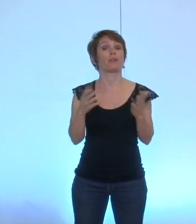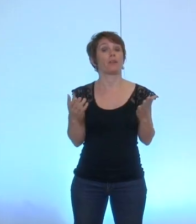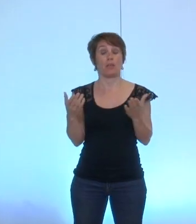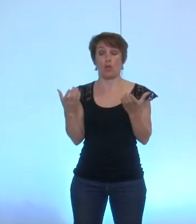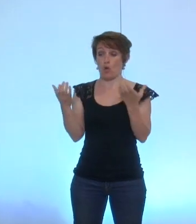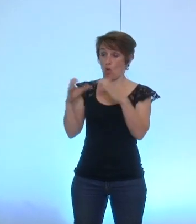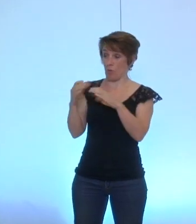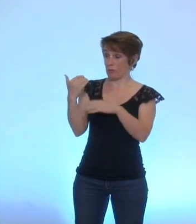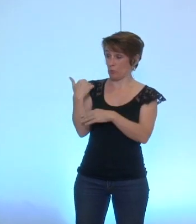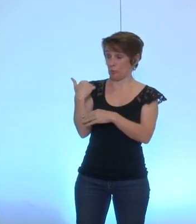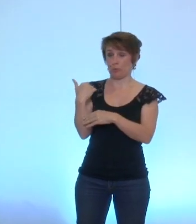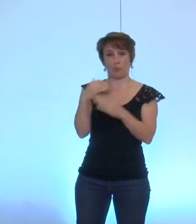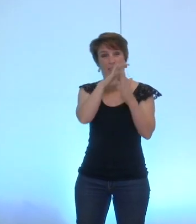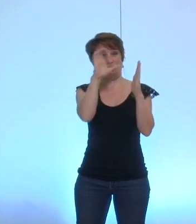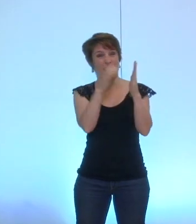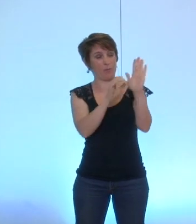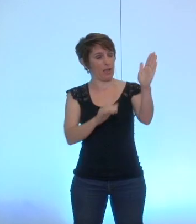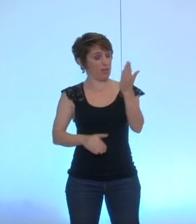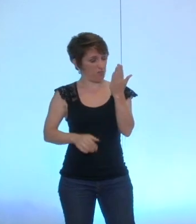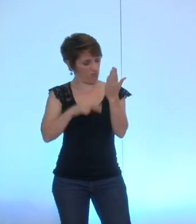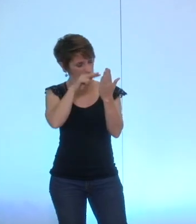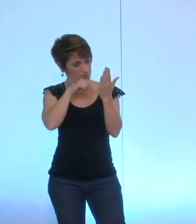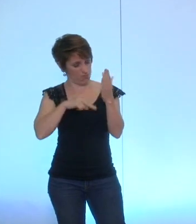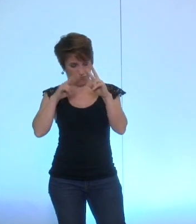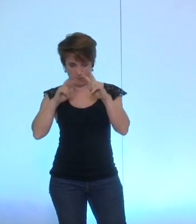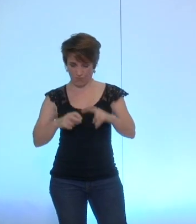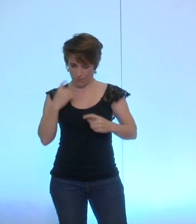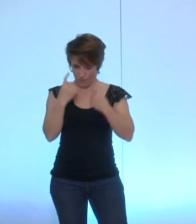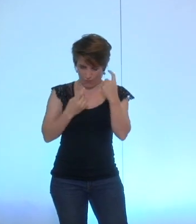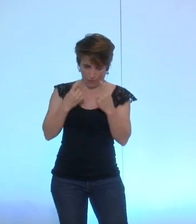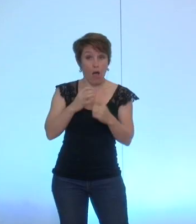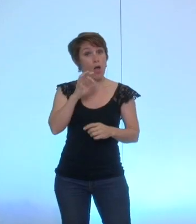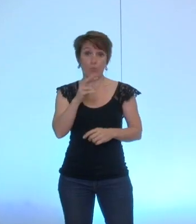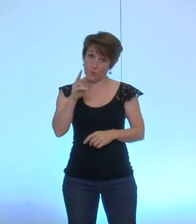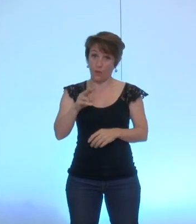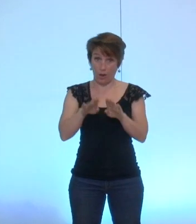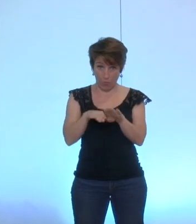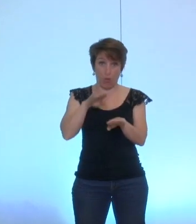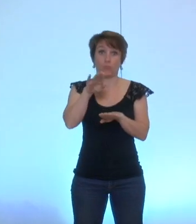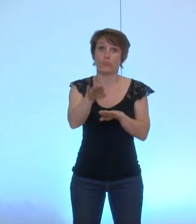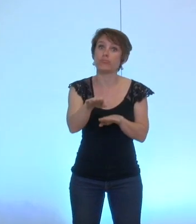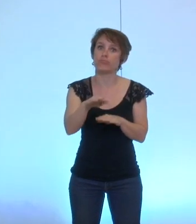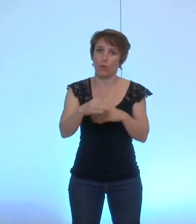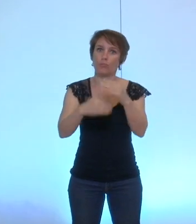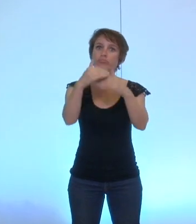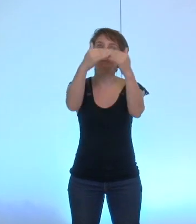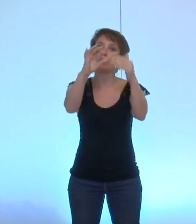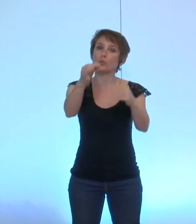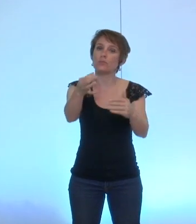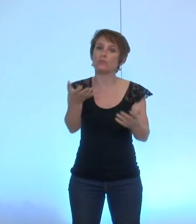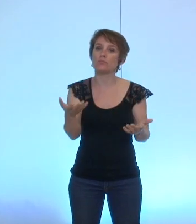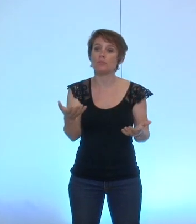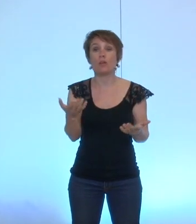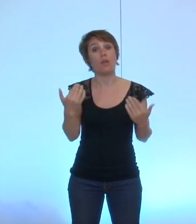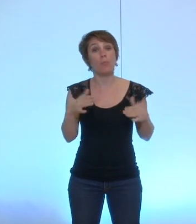voyant que, certes, c'est une avancée, en même temps, lorsque